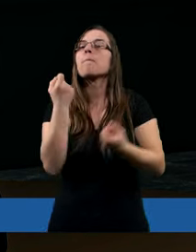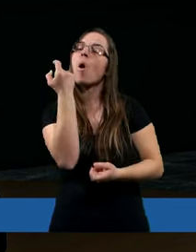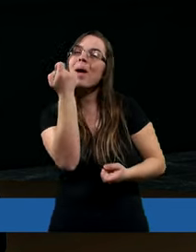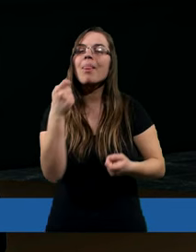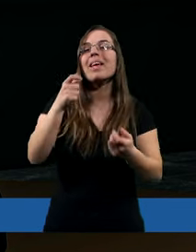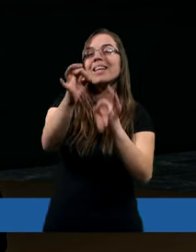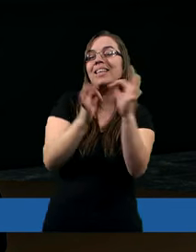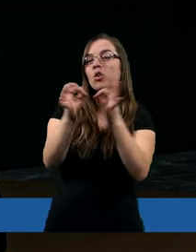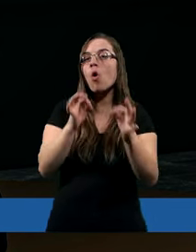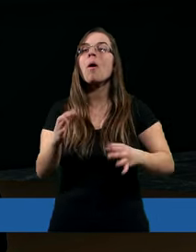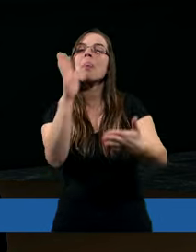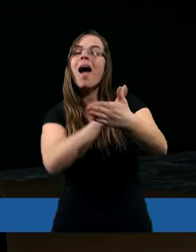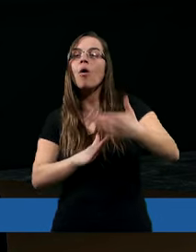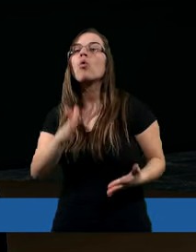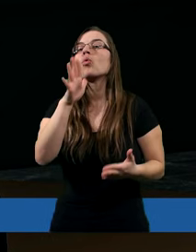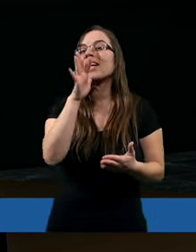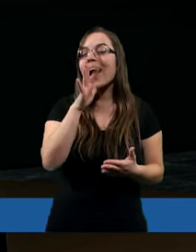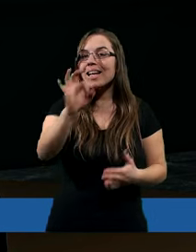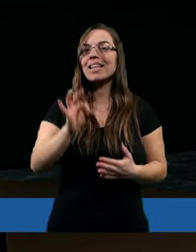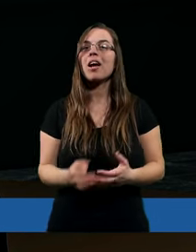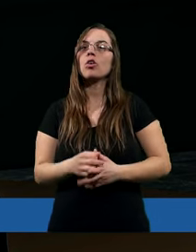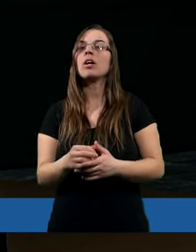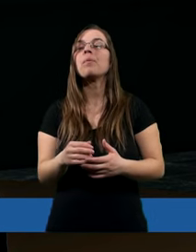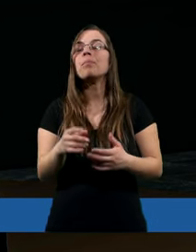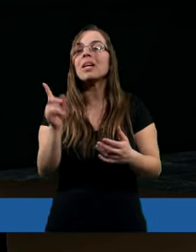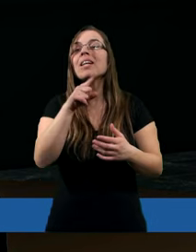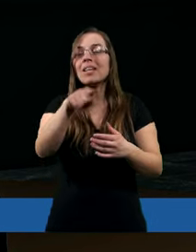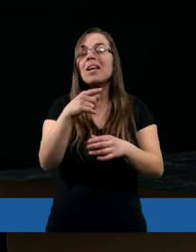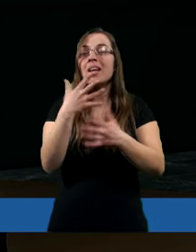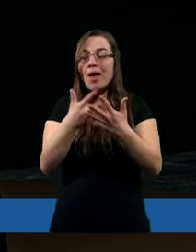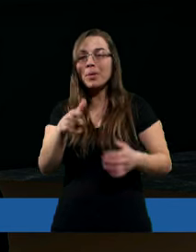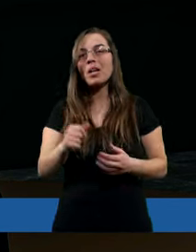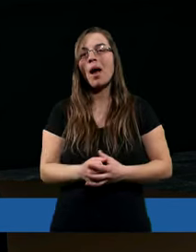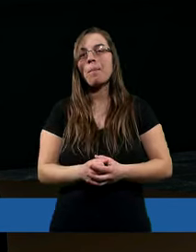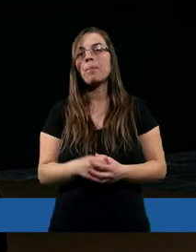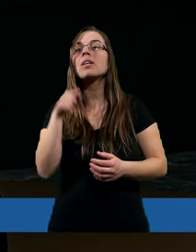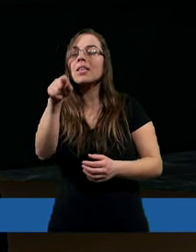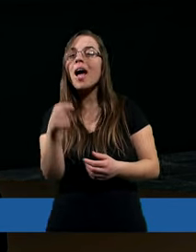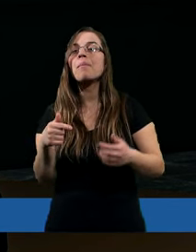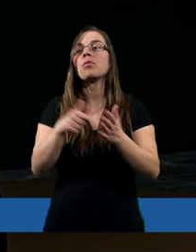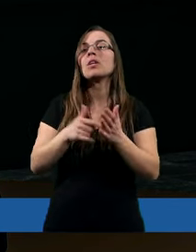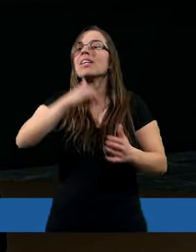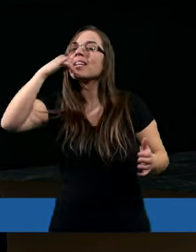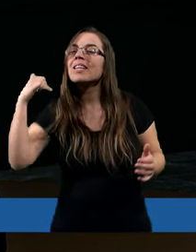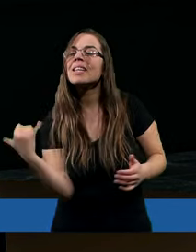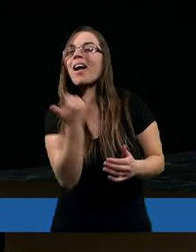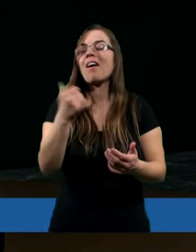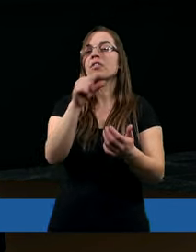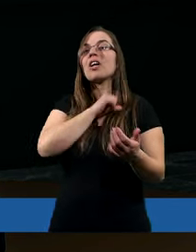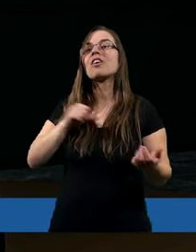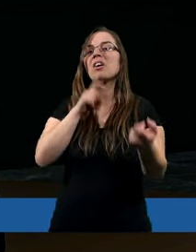z historii narodu izraelskiego wymienia i konkluduje, zawsze